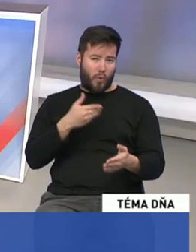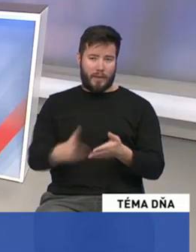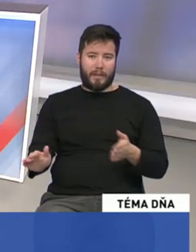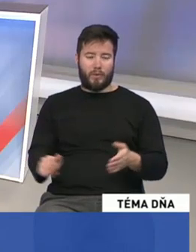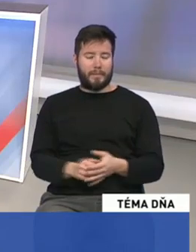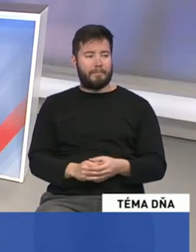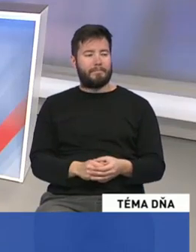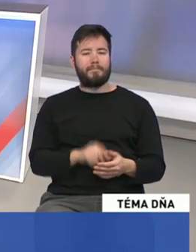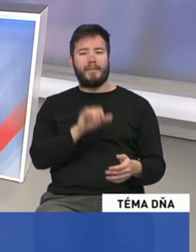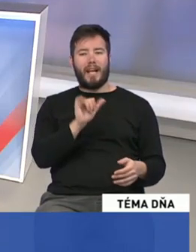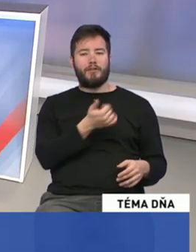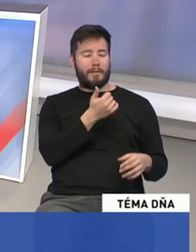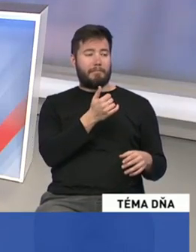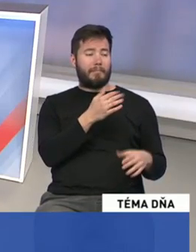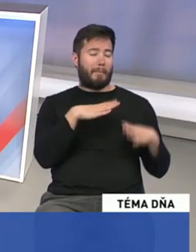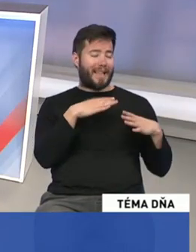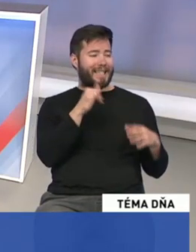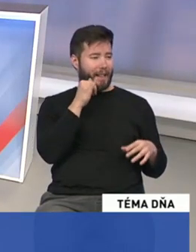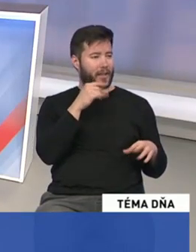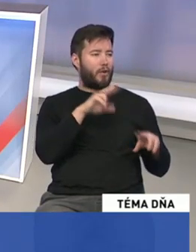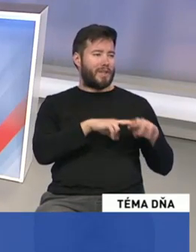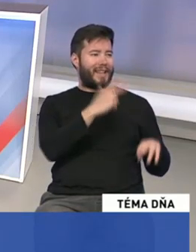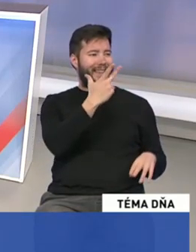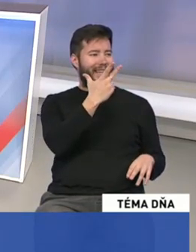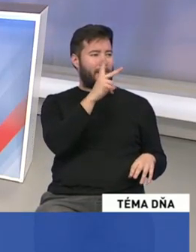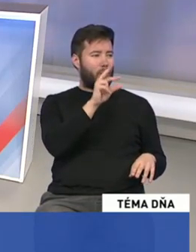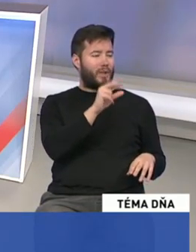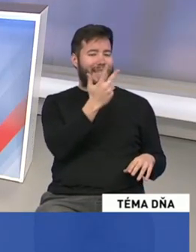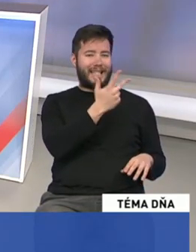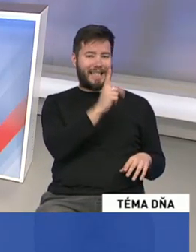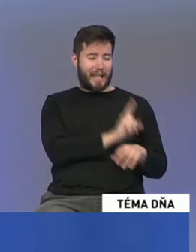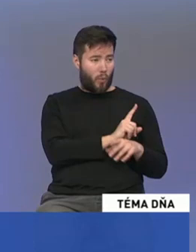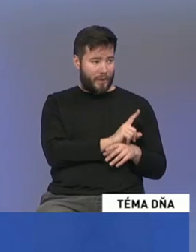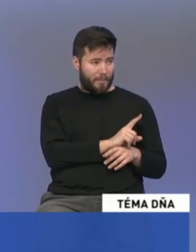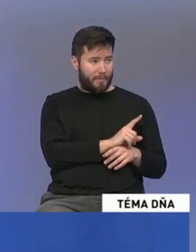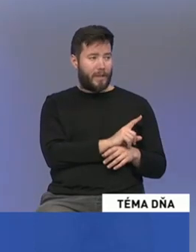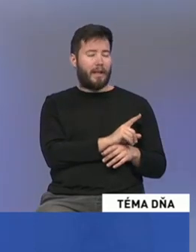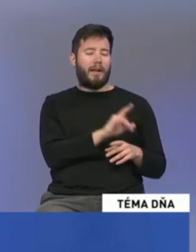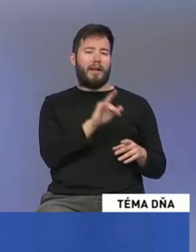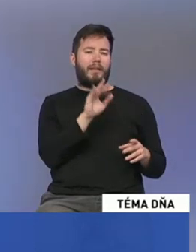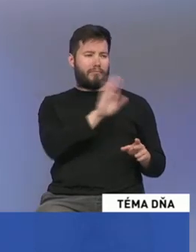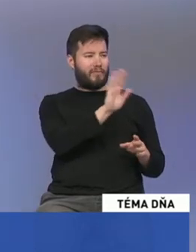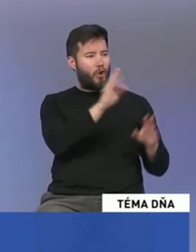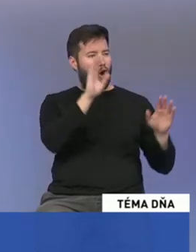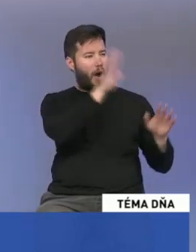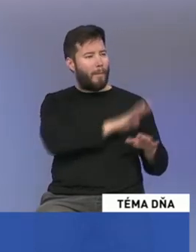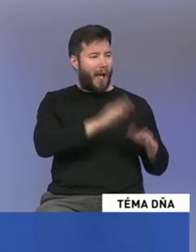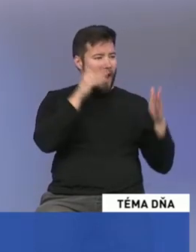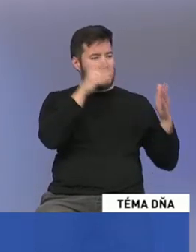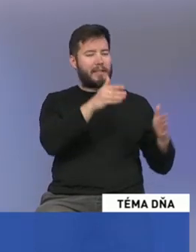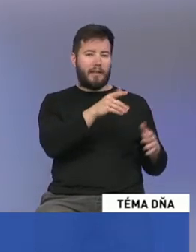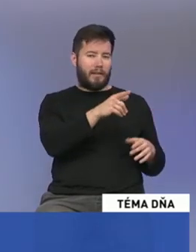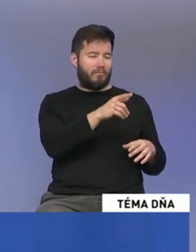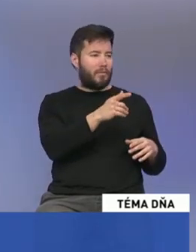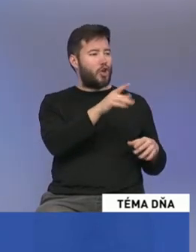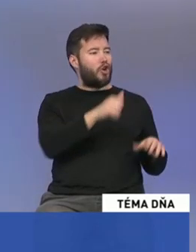sekúnd, pán Zelník, rád by som sa posunul aj do oblasti, ktorá vám je blízka. Napokon ste boli ešte dosluhujúcim šéfom zdravotníckého parlamentného výboru.